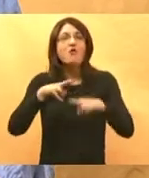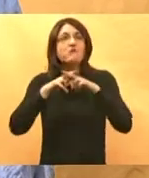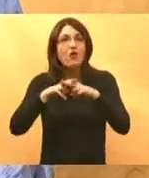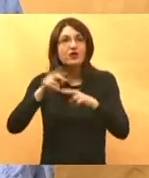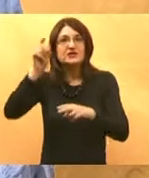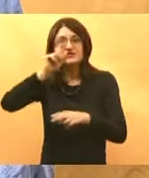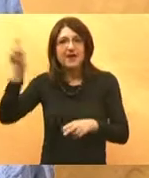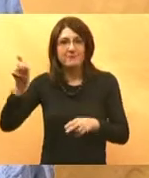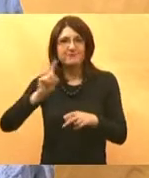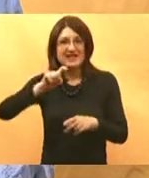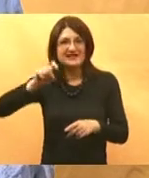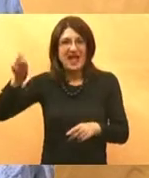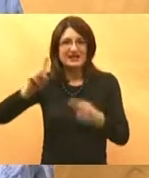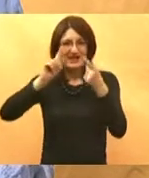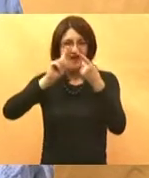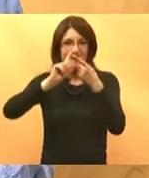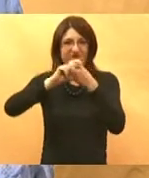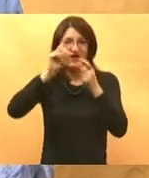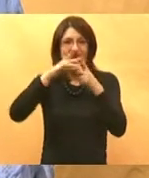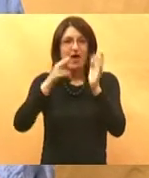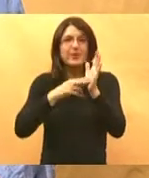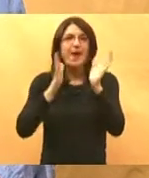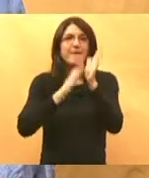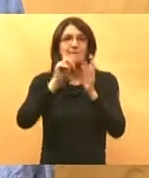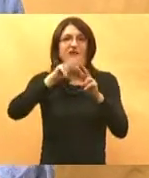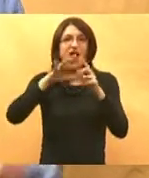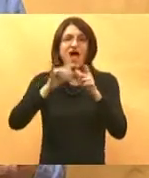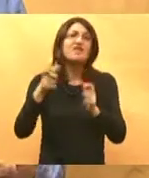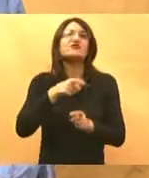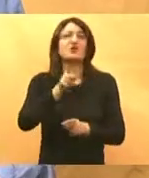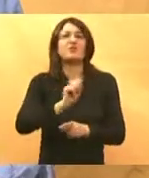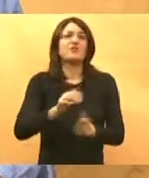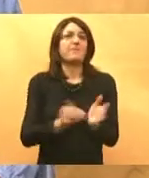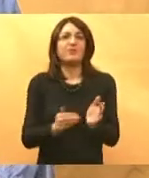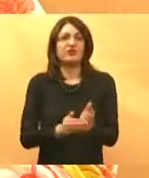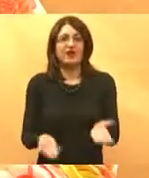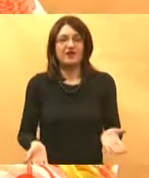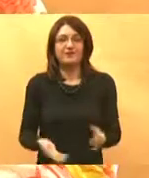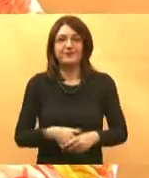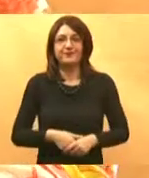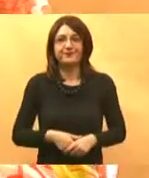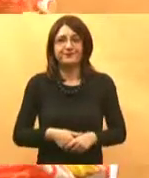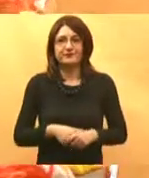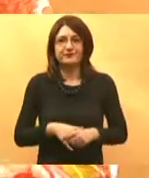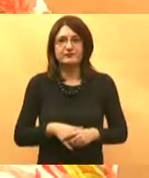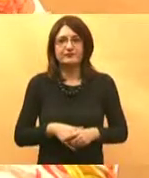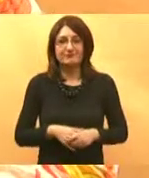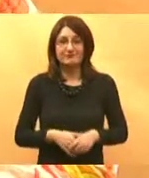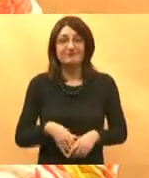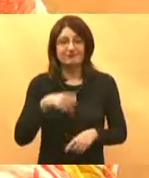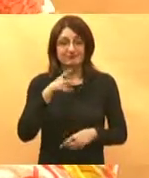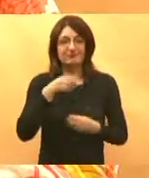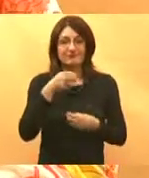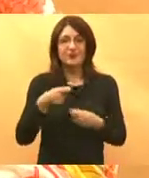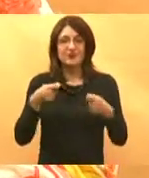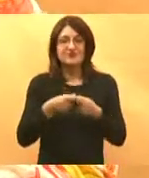skupo M apsolutno nepotrebno. Što bi vi nama... Na primjer. Da, ali sada ste dotakli jedan veliki problem unutra.